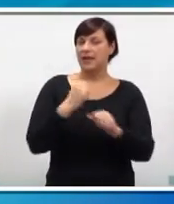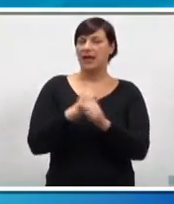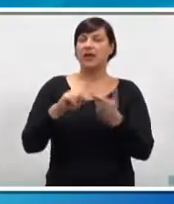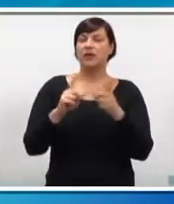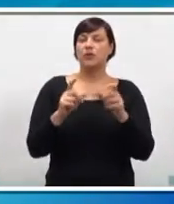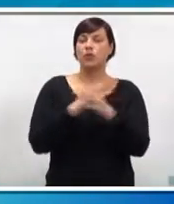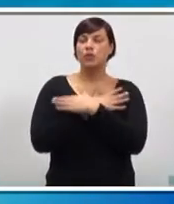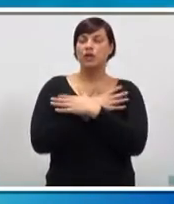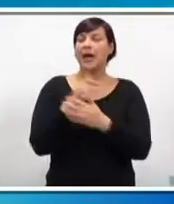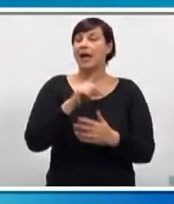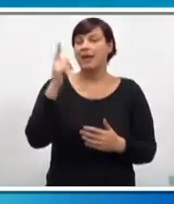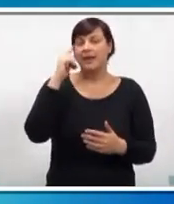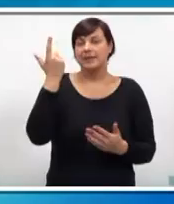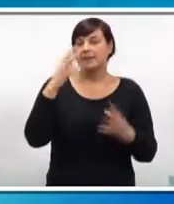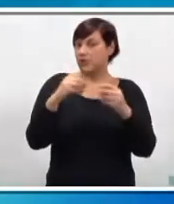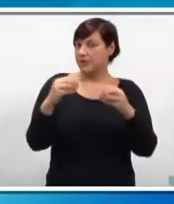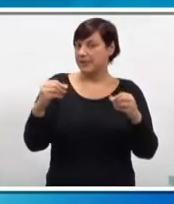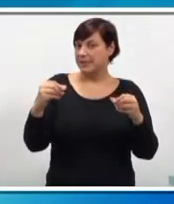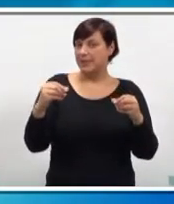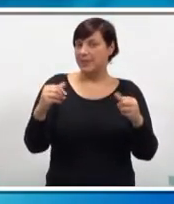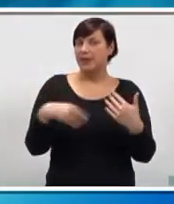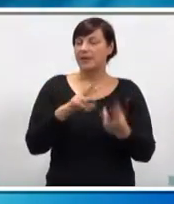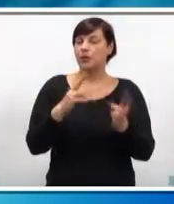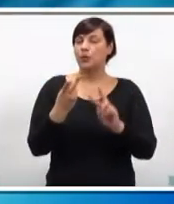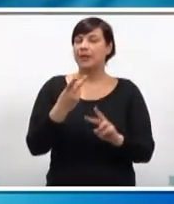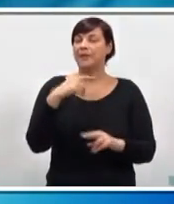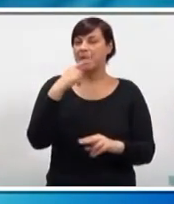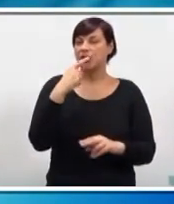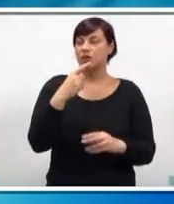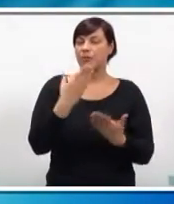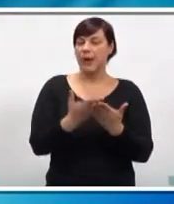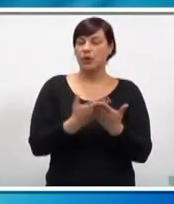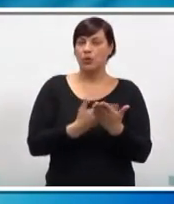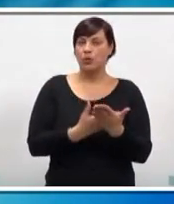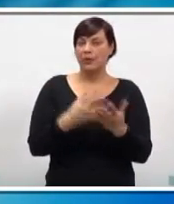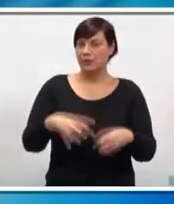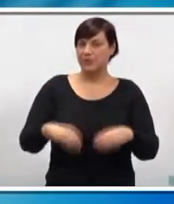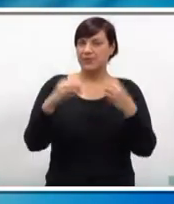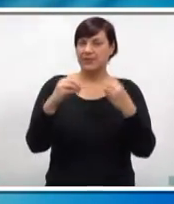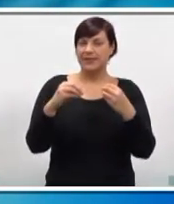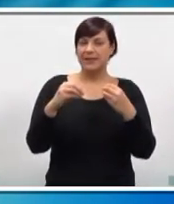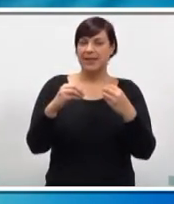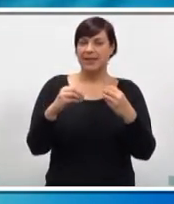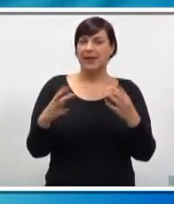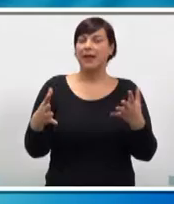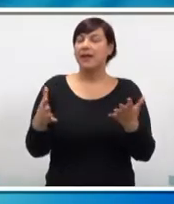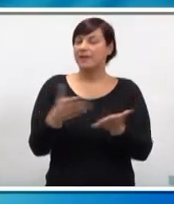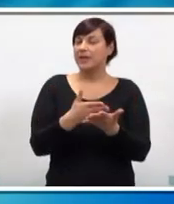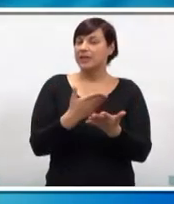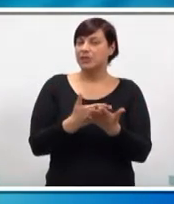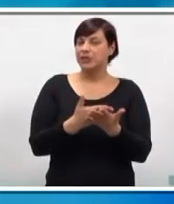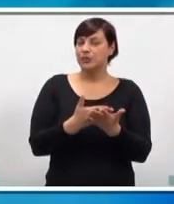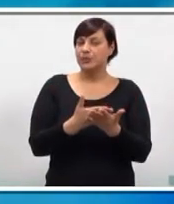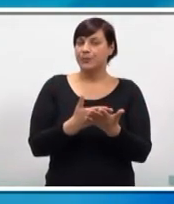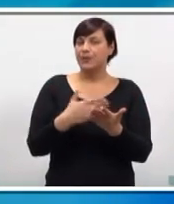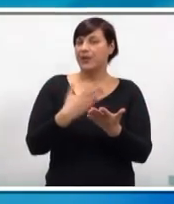Gruž i tako dalje, a zapravo uopće ne znate o kojim se česticama radi. U drugim riječima, bilo koji dokument koji izvodite iz njega, znači građevinsku dozvolu